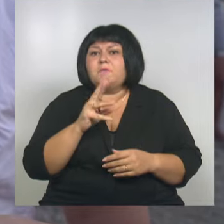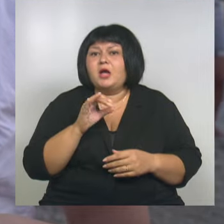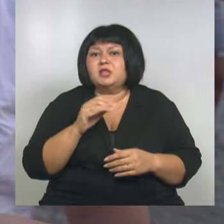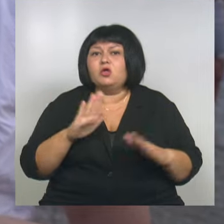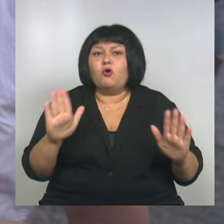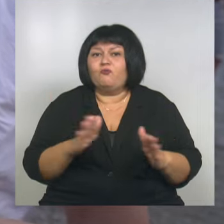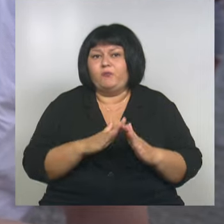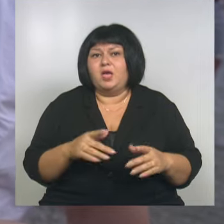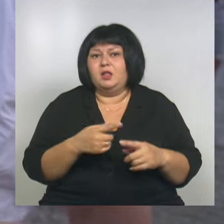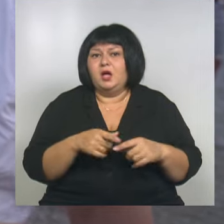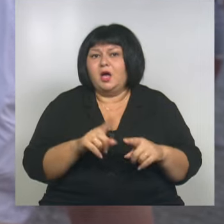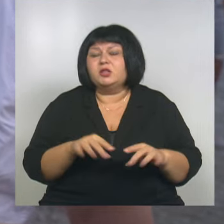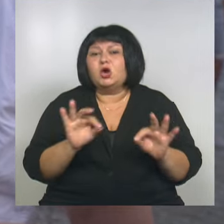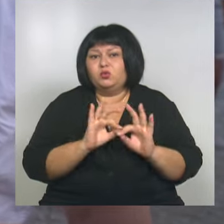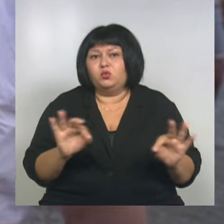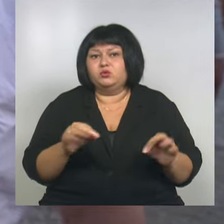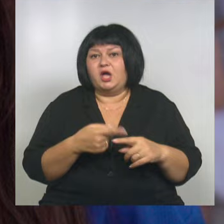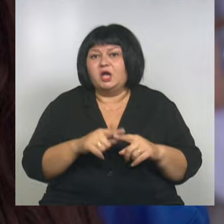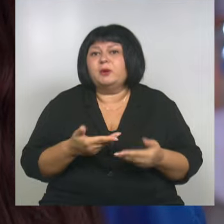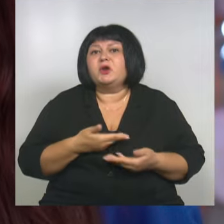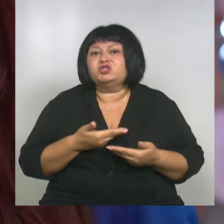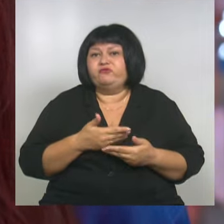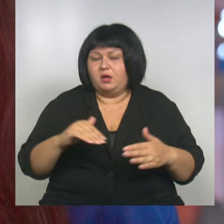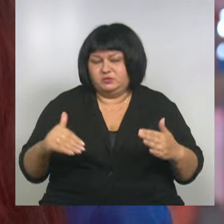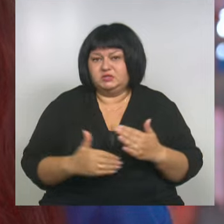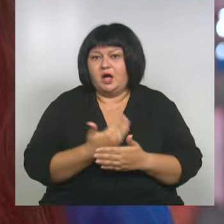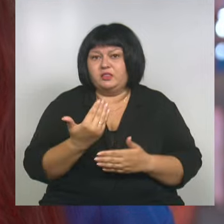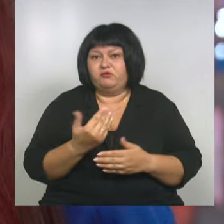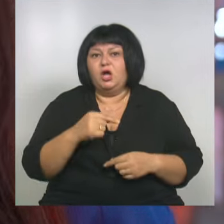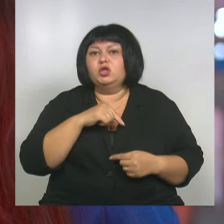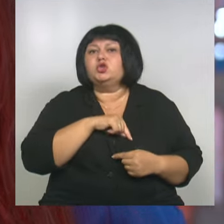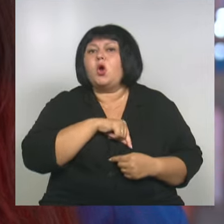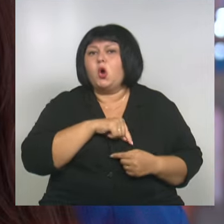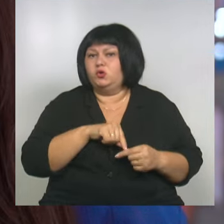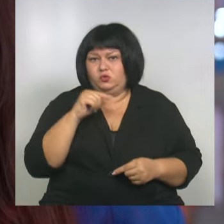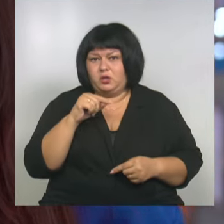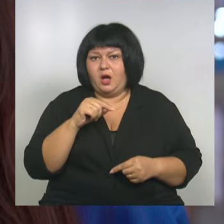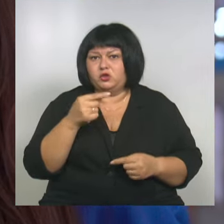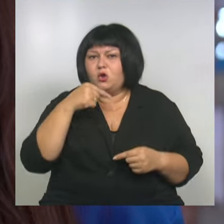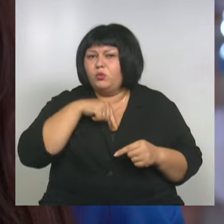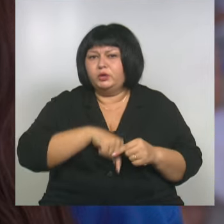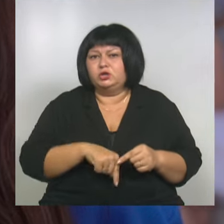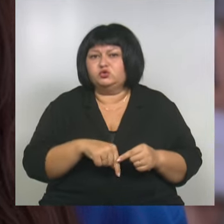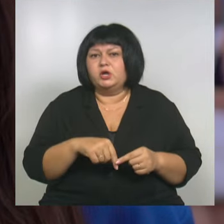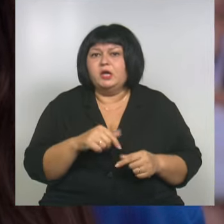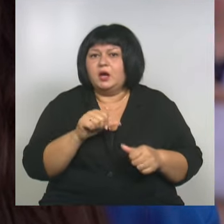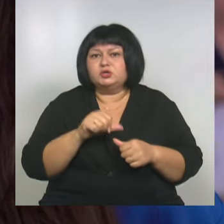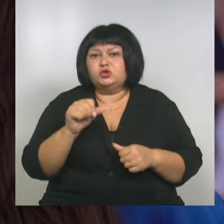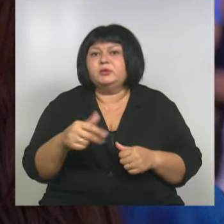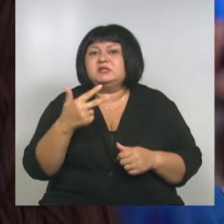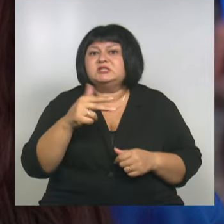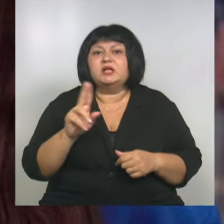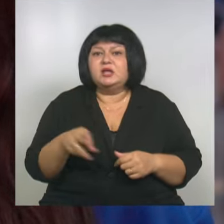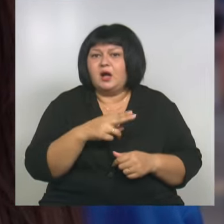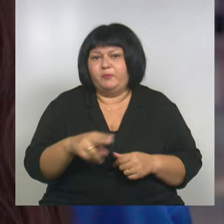просто, я не знаю. Вот это все проживаем заново. Тронула до глубины души, особенно про 30 декабря и